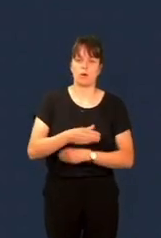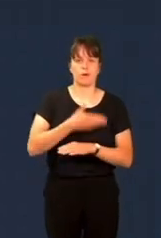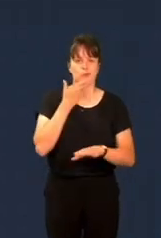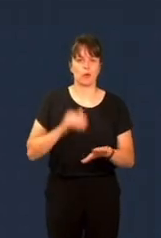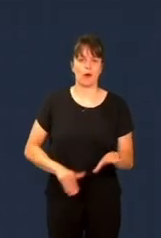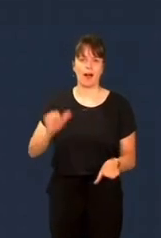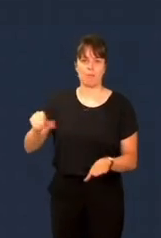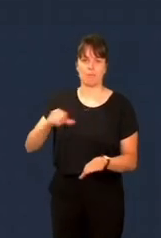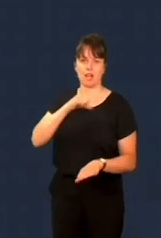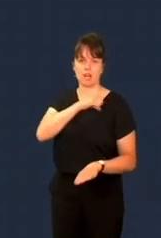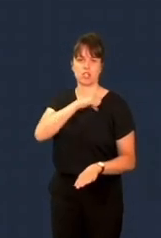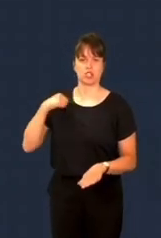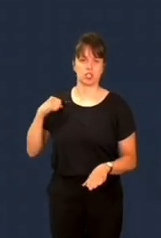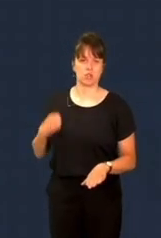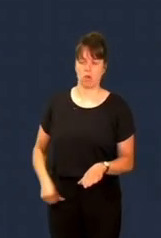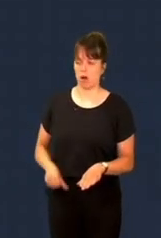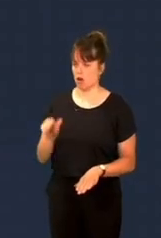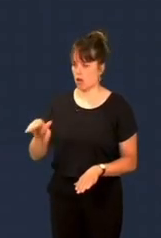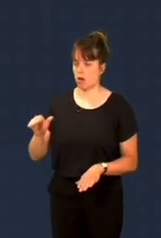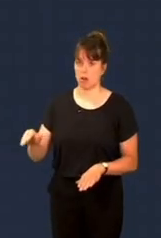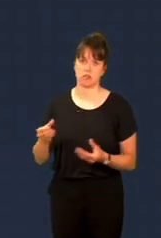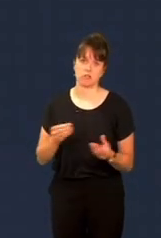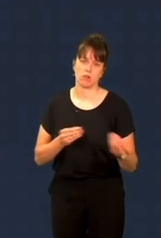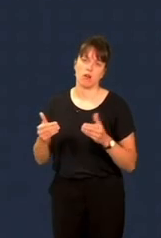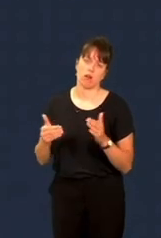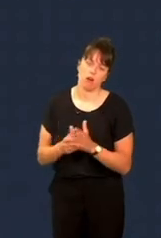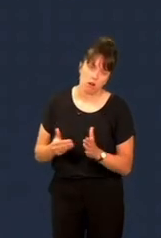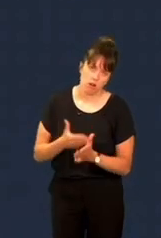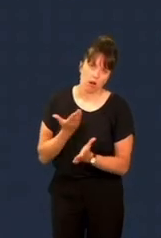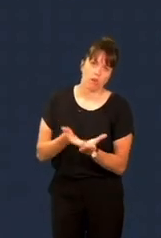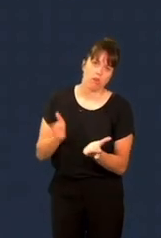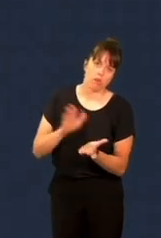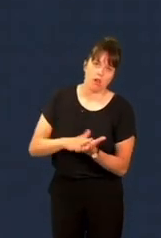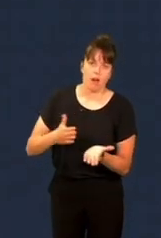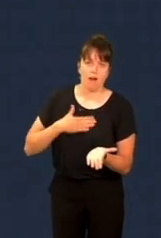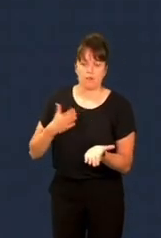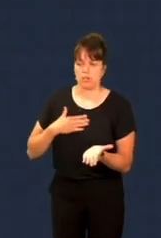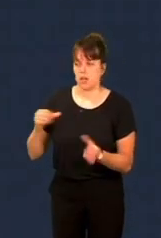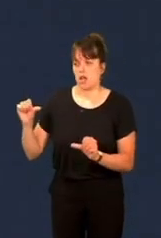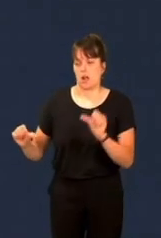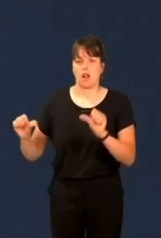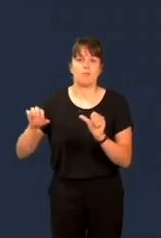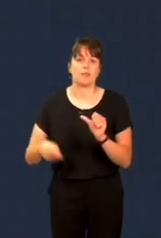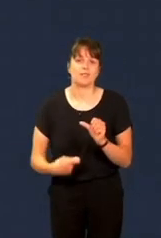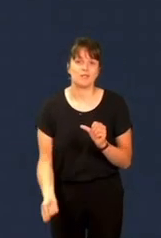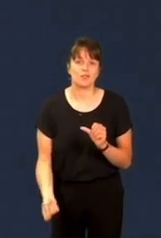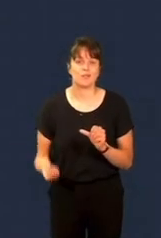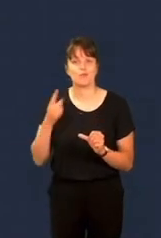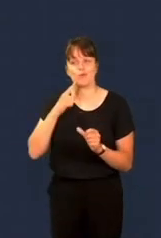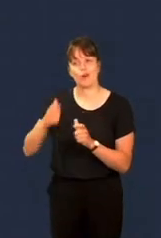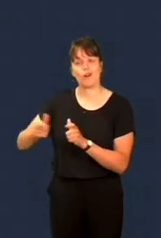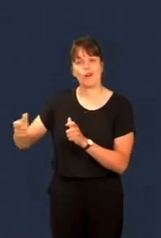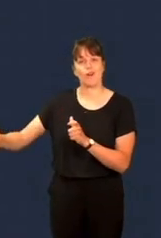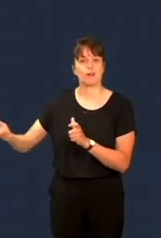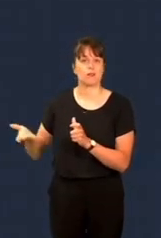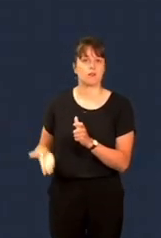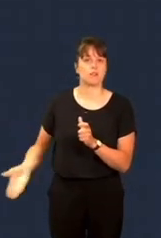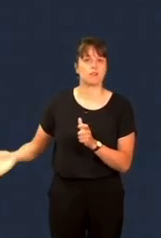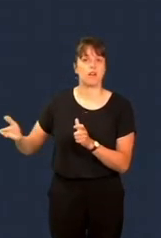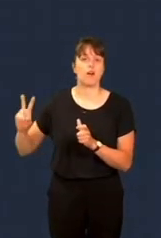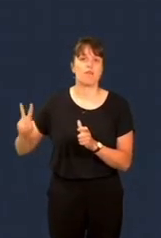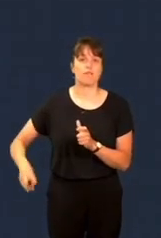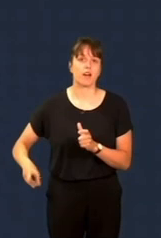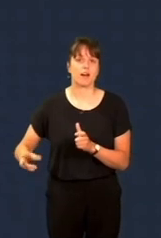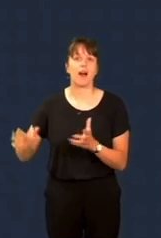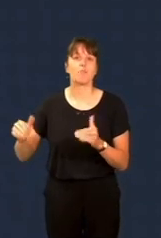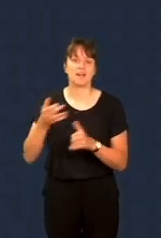Chinois qui profiteront là encore d'un avantage concurrentiel certain ? Il est à espérer que les industriels chinois du secteur penseront pour le moins à remercier les